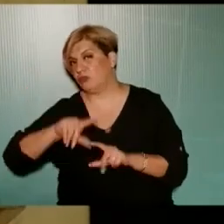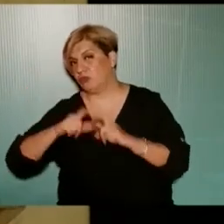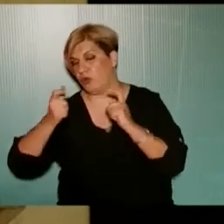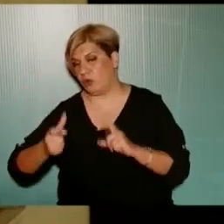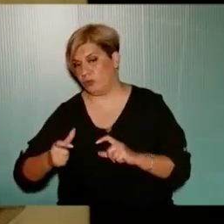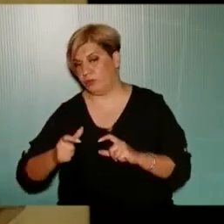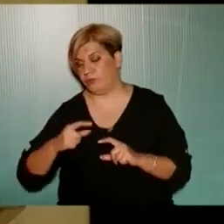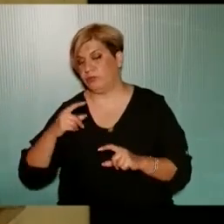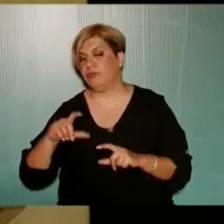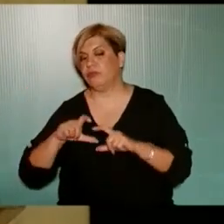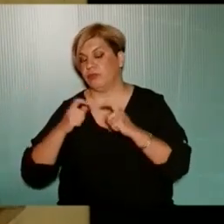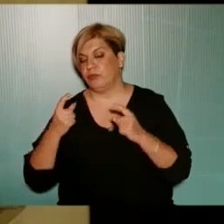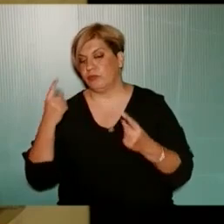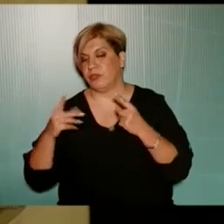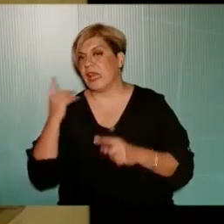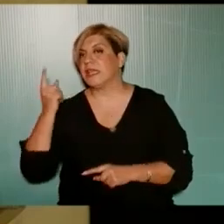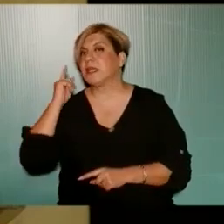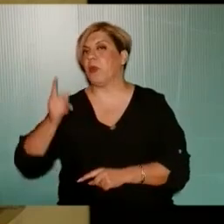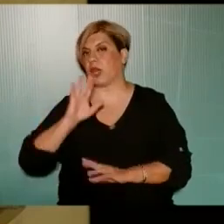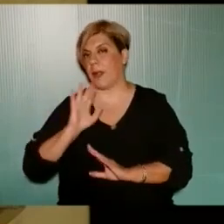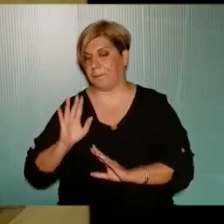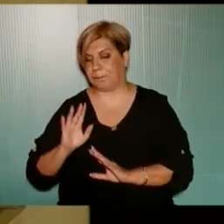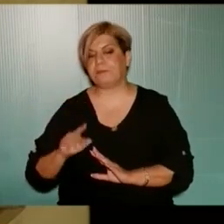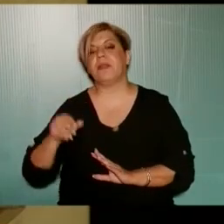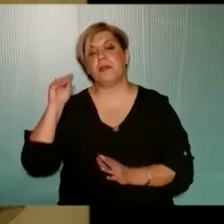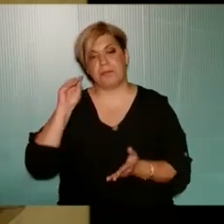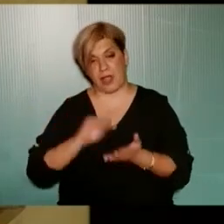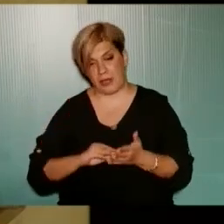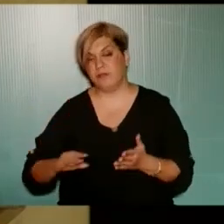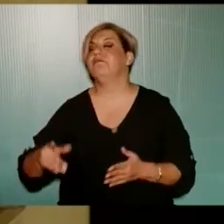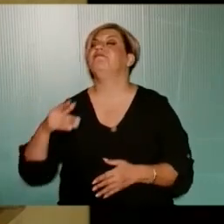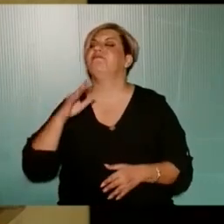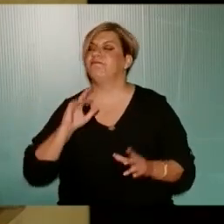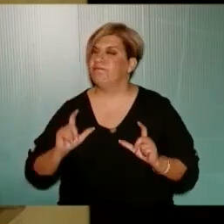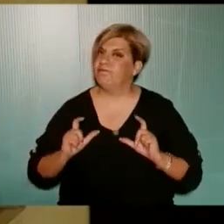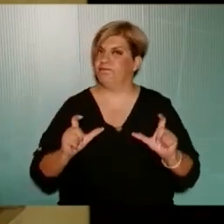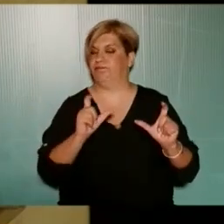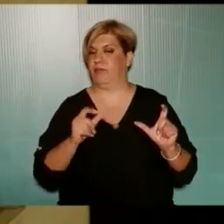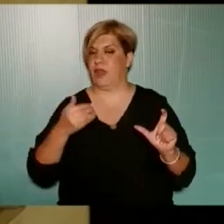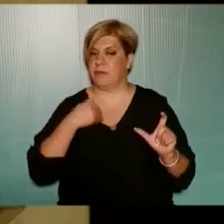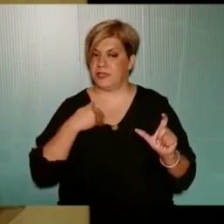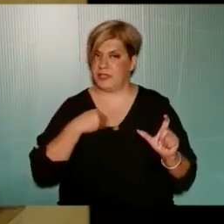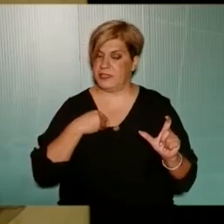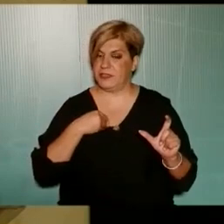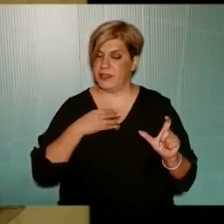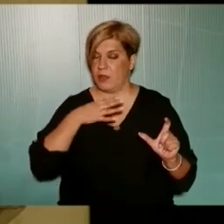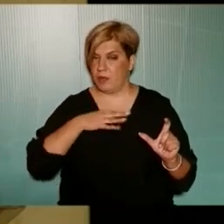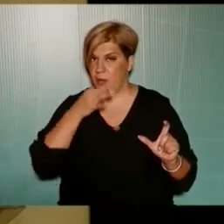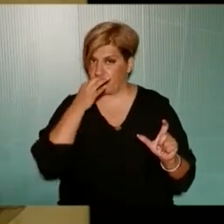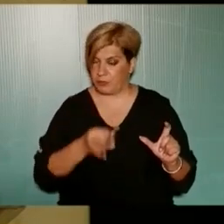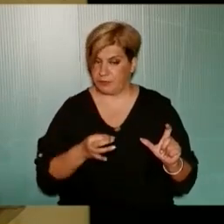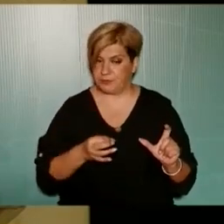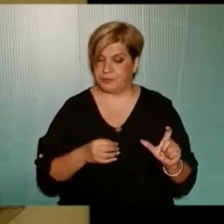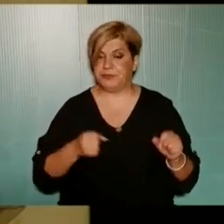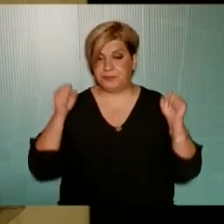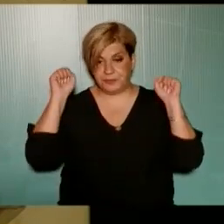Αλλαγή σχολικού περιβάλλοντος, να τους τιμωρούν Πάλι όμως έφαγε πόρτα το Υπουργείο Και εμείς θέλουμε να πούμε Ότι